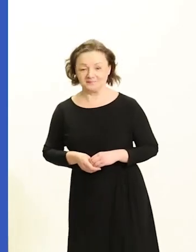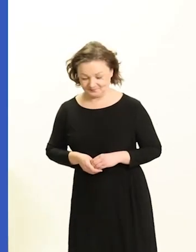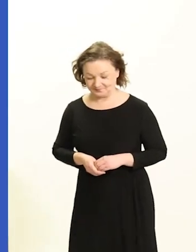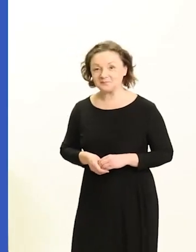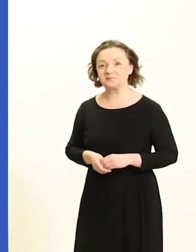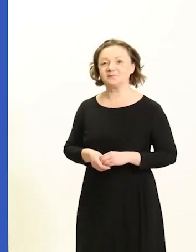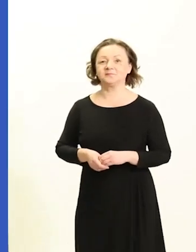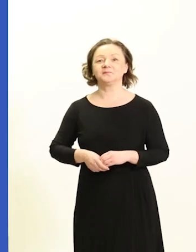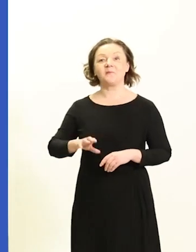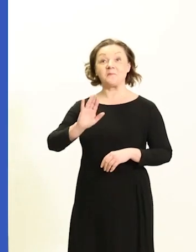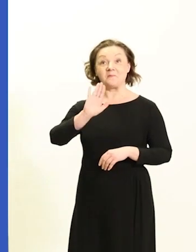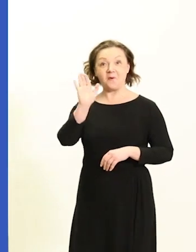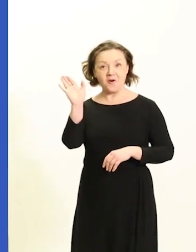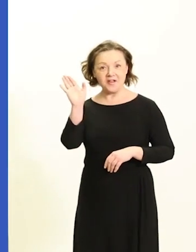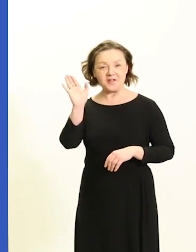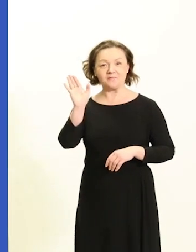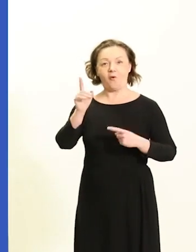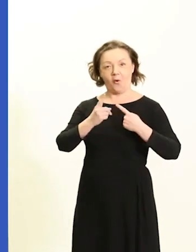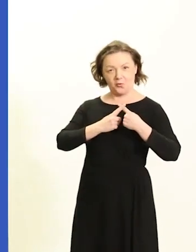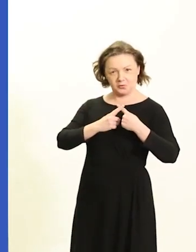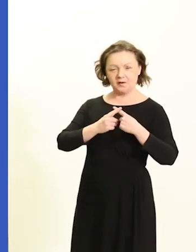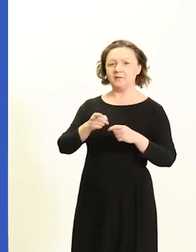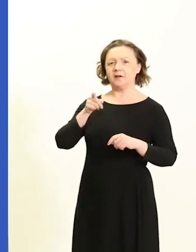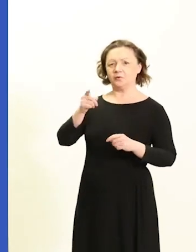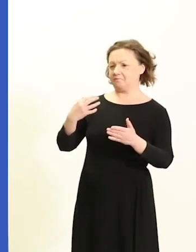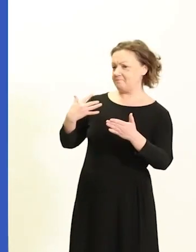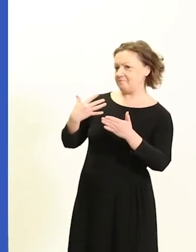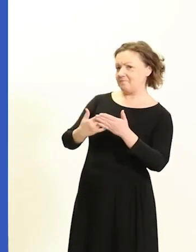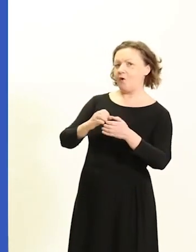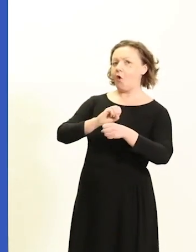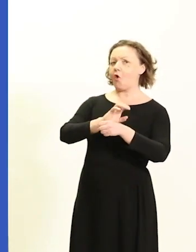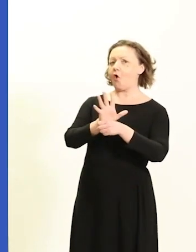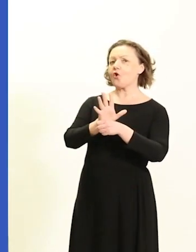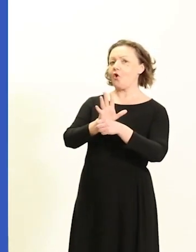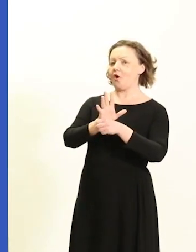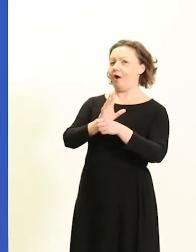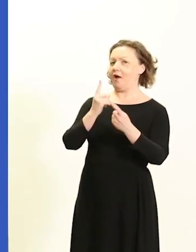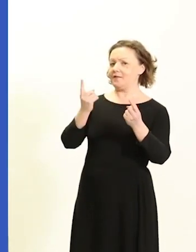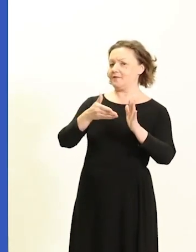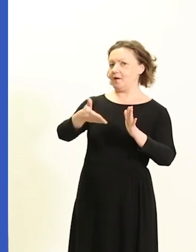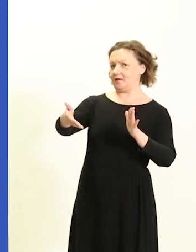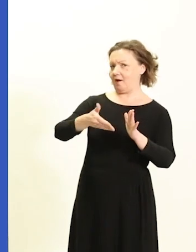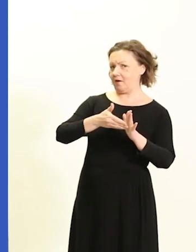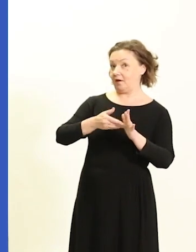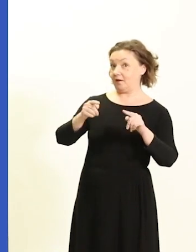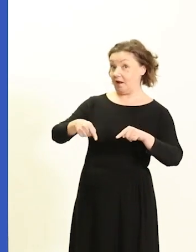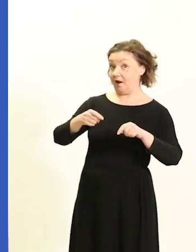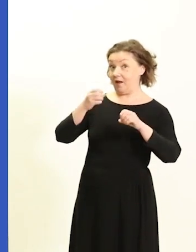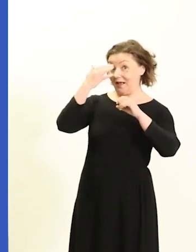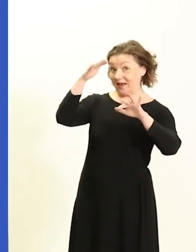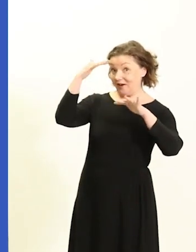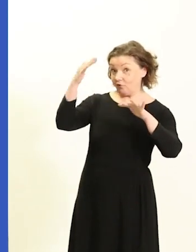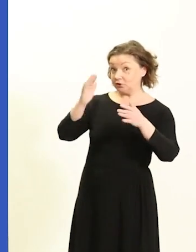Moi Outi. Kuinka monta kertaa sinä olet käynyt tämän koronatilanteen aikana täällä infoissa